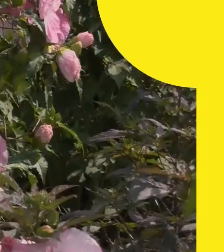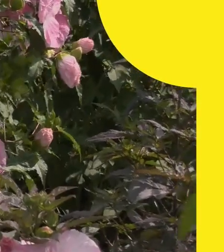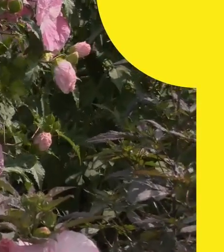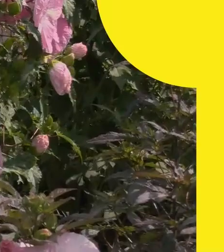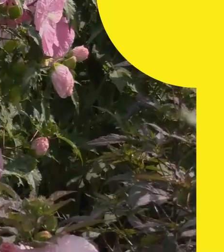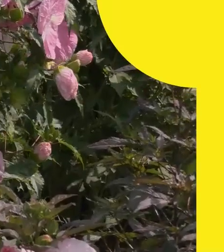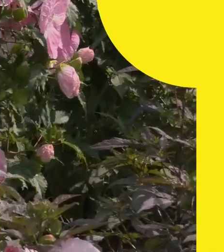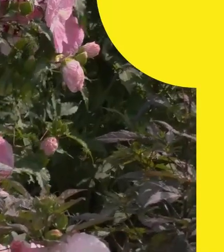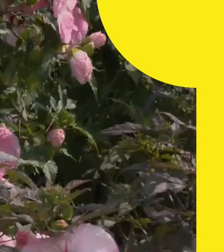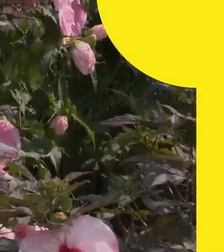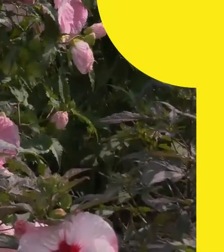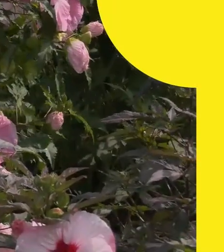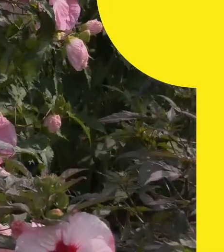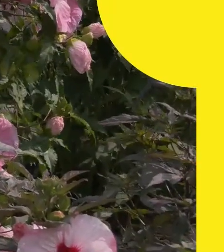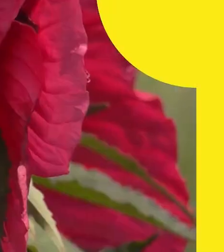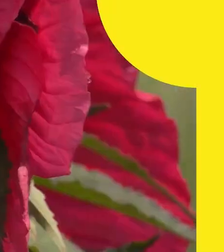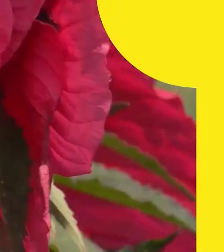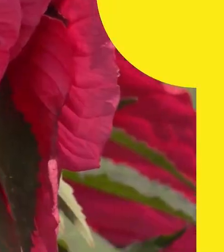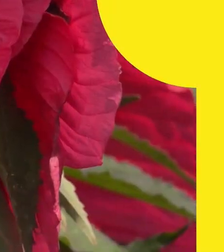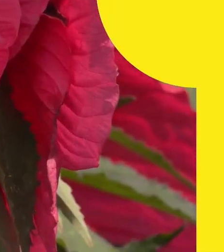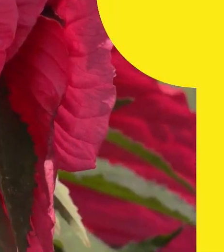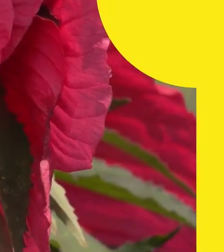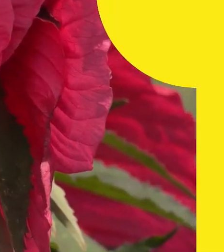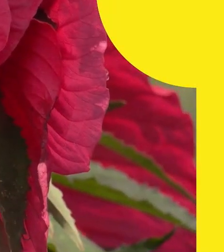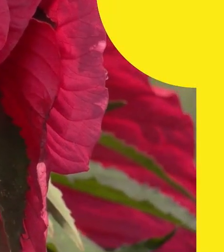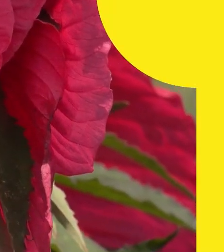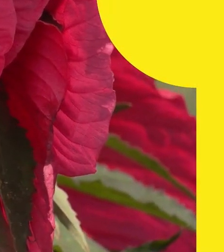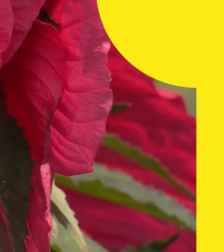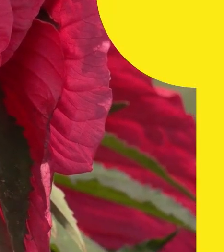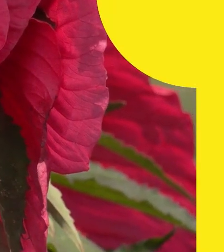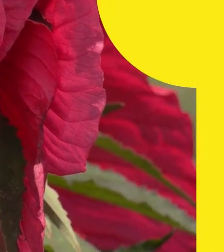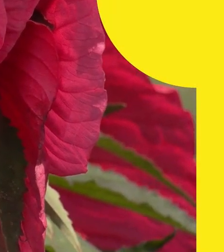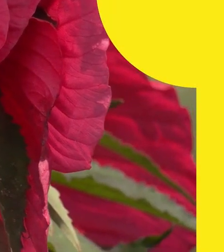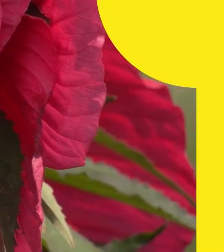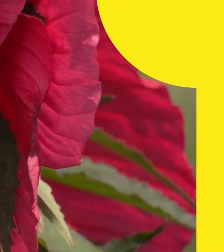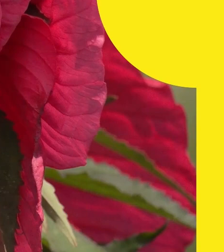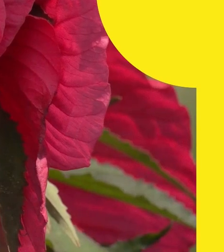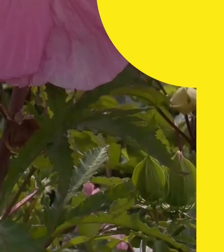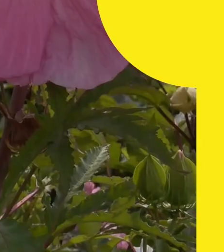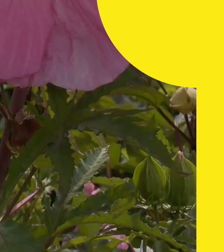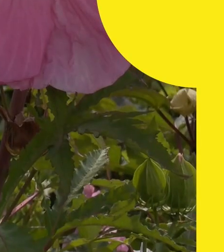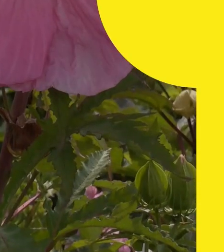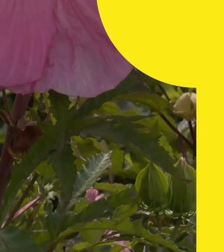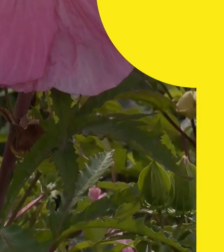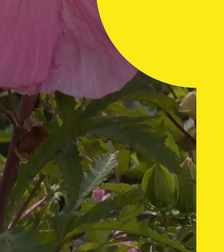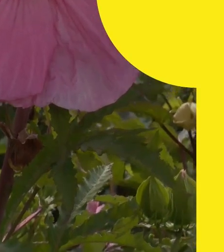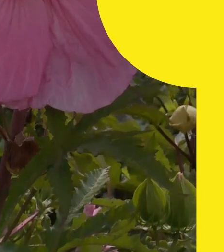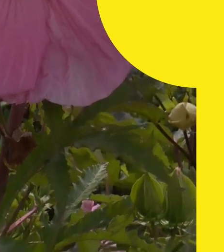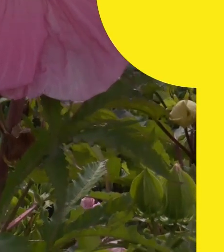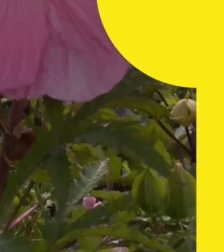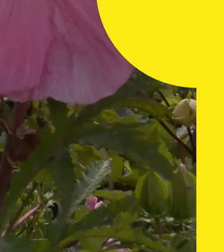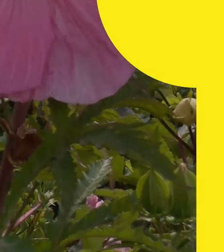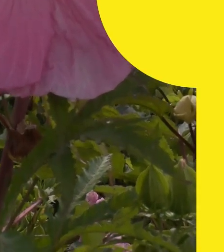опадів. Вдень короткочасний дощ, гроза. Вітер північно-східний 7-12 метрів за секунду. Температура вночі 15